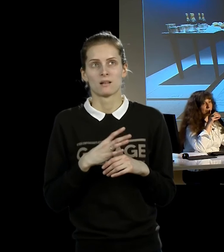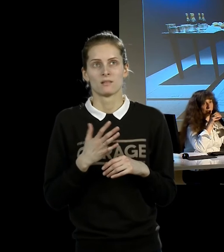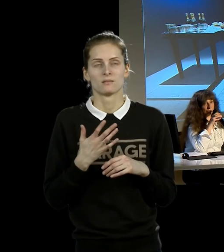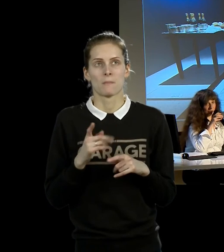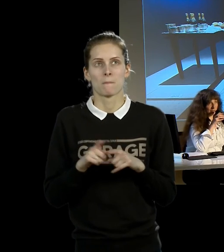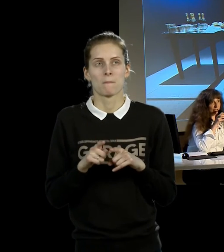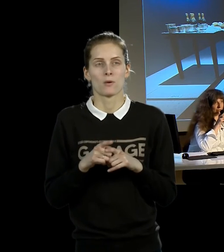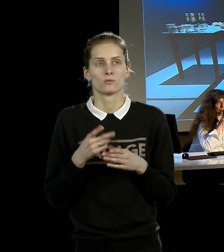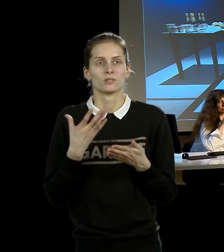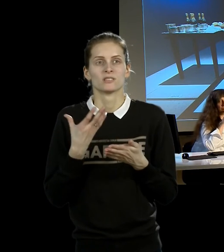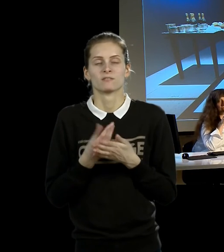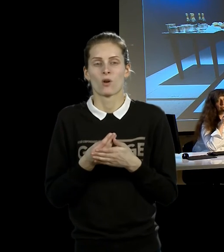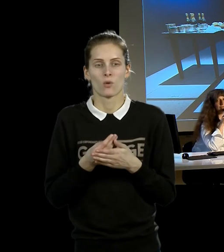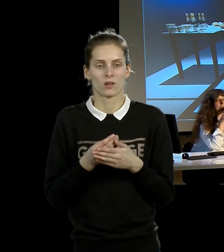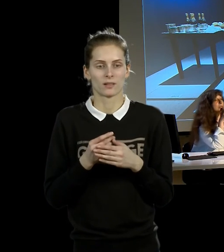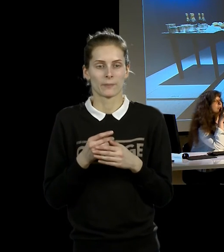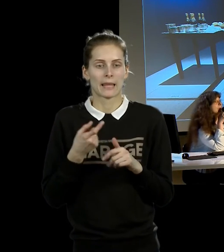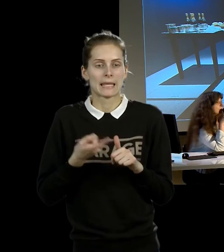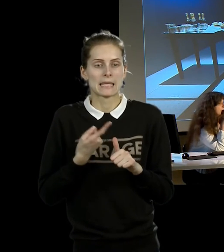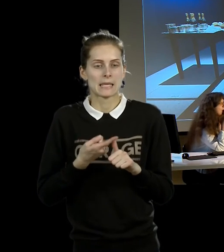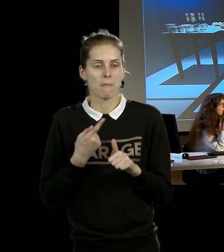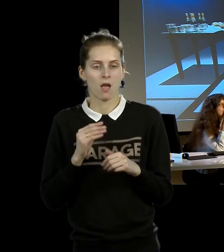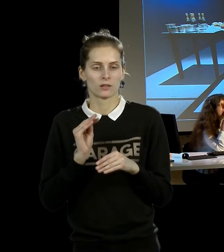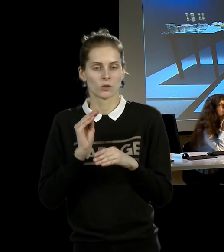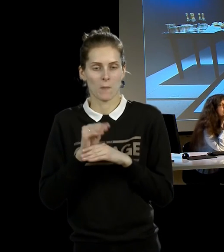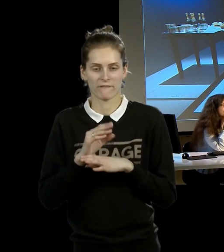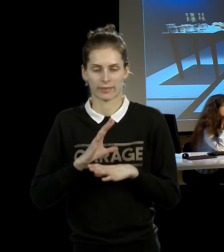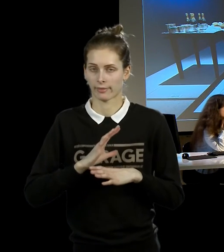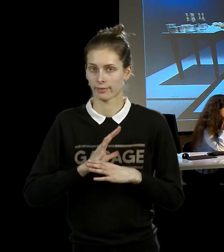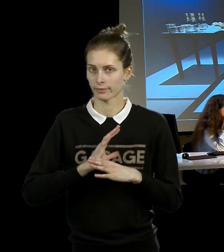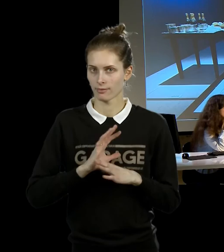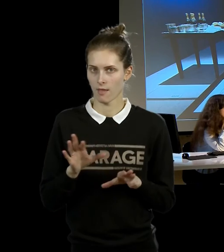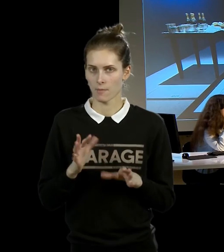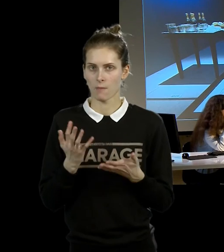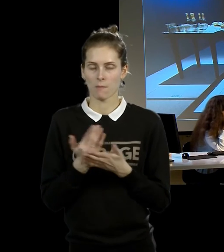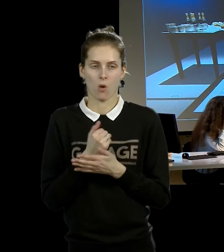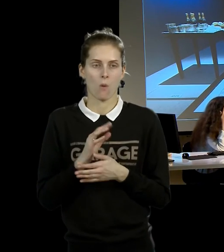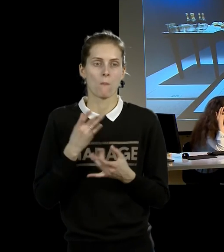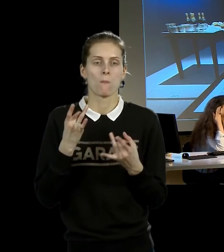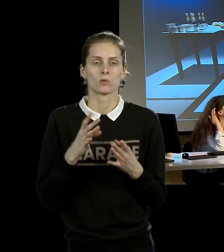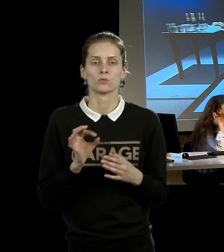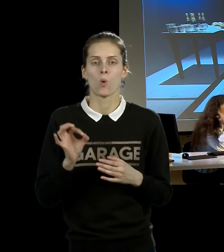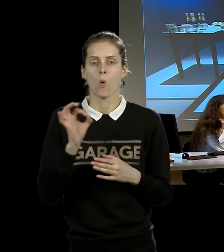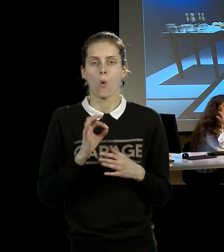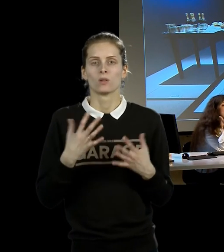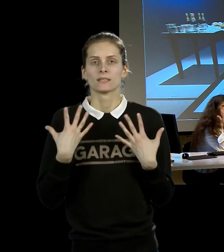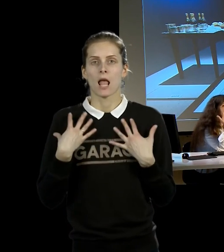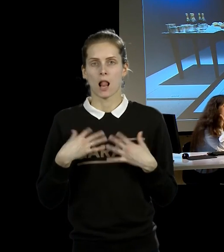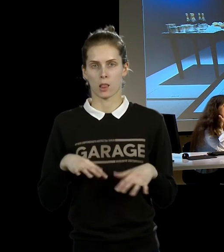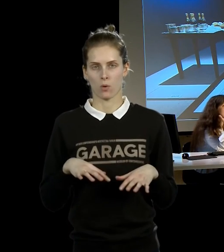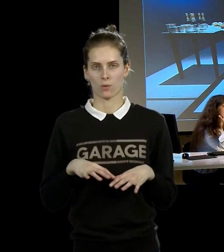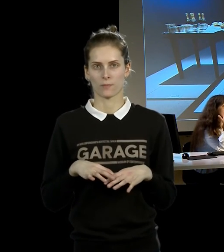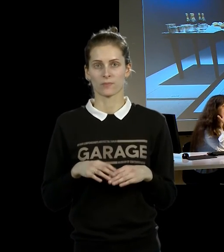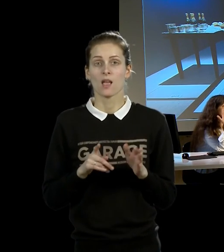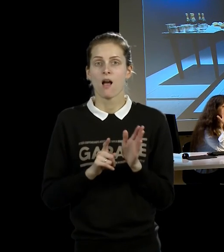Начав эту свою совместную творческую карьеру, они как бы избавились